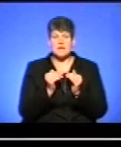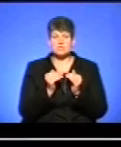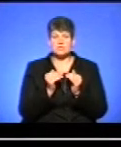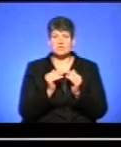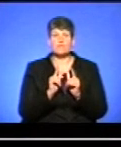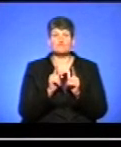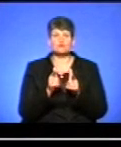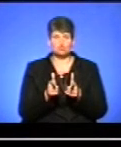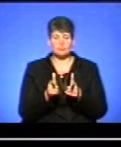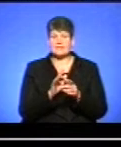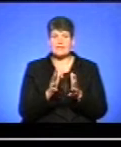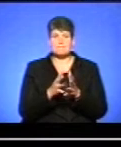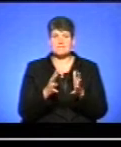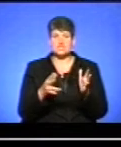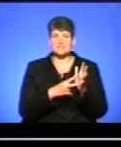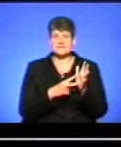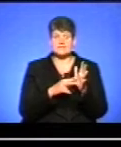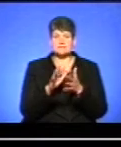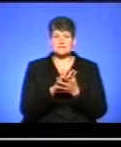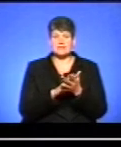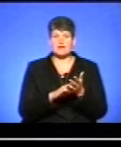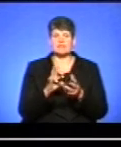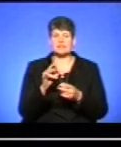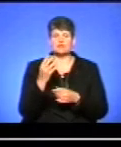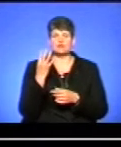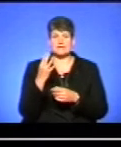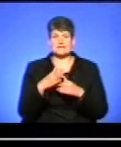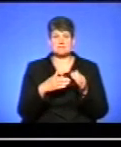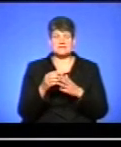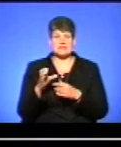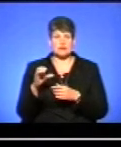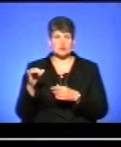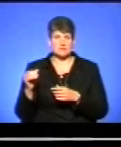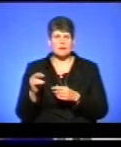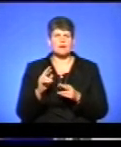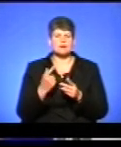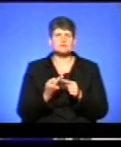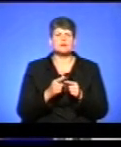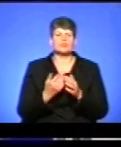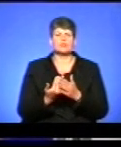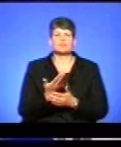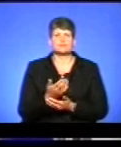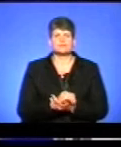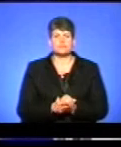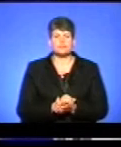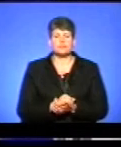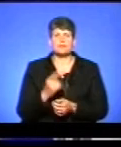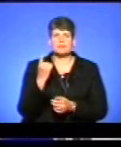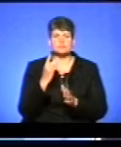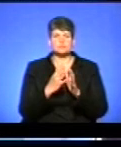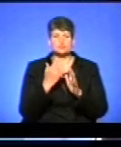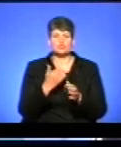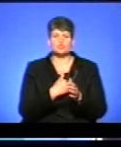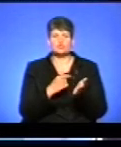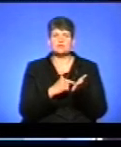вступу. Не більше саме заяв на чотири спеціальності. Як оцінюєте таке нововведення? Ну, перш за все, хочу